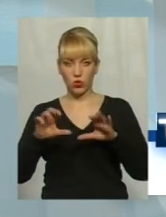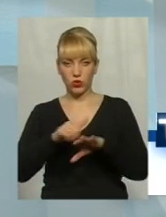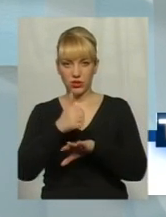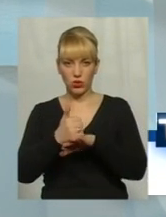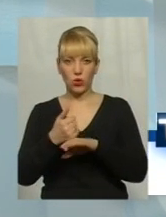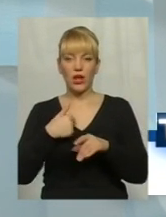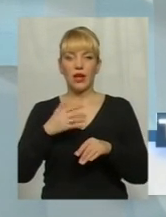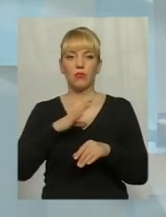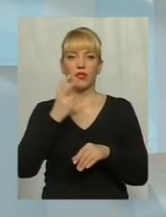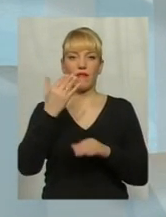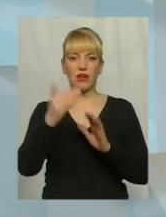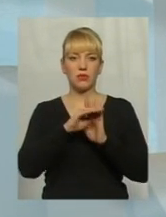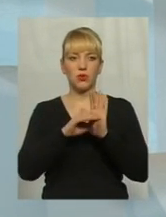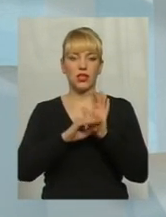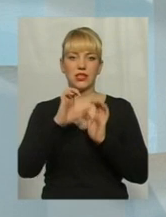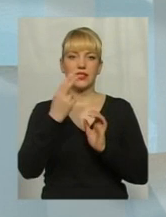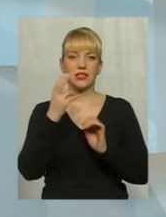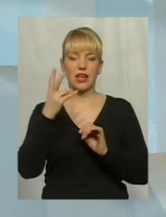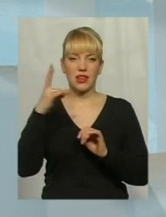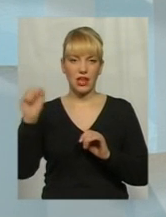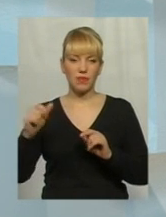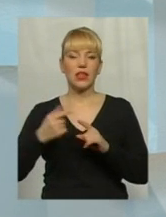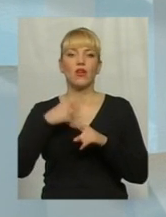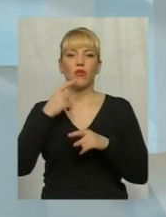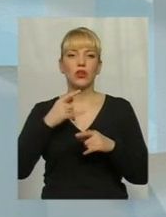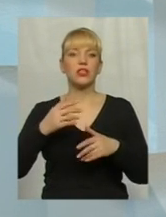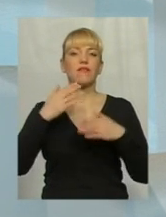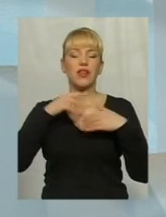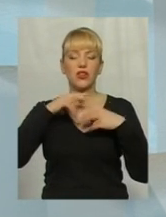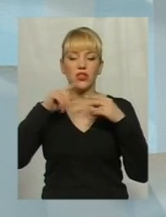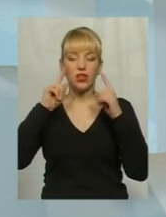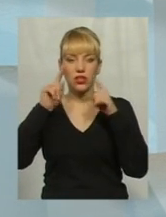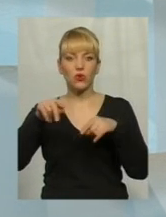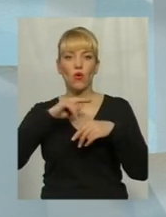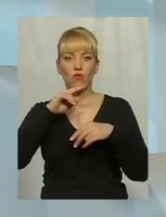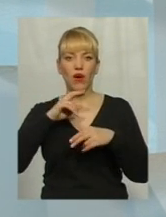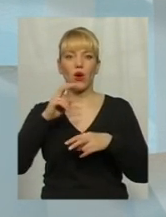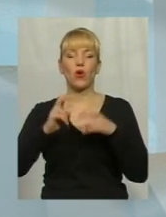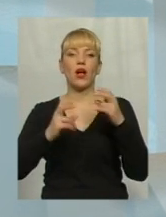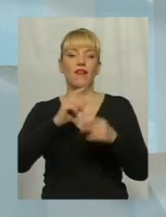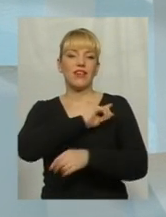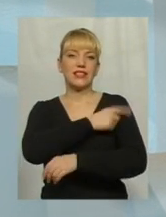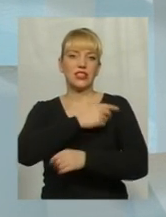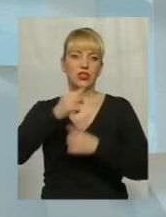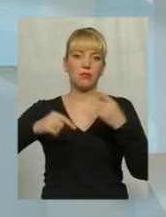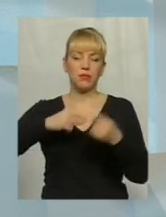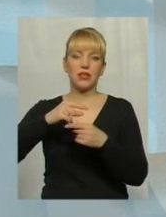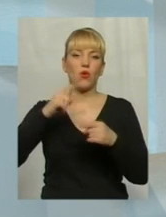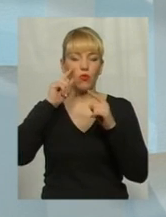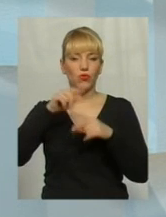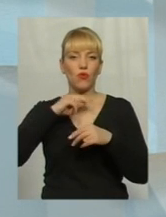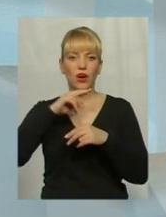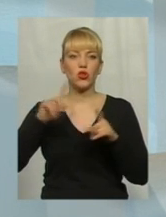сцена і казала, що зверніть увагу, шановні громадяни, шановні фізичні особи-підприємці, зверніть увагу, будь ласка, що сьогодні